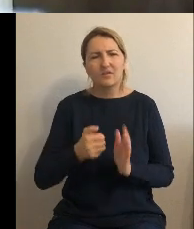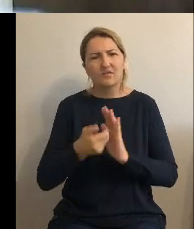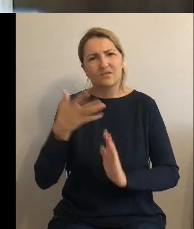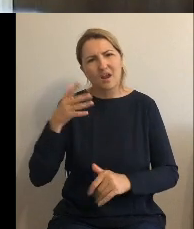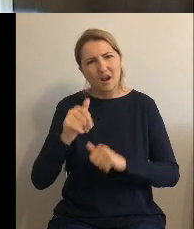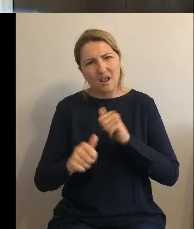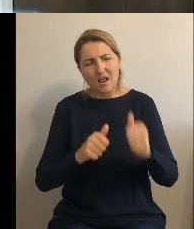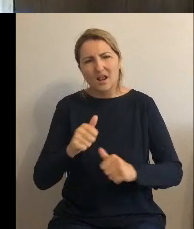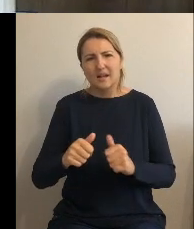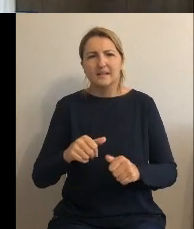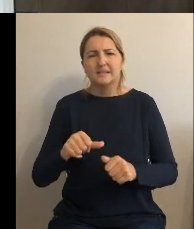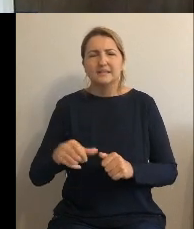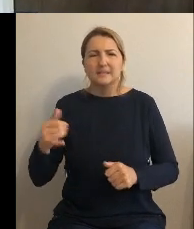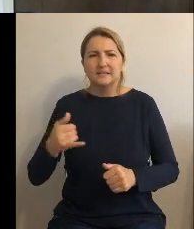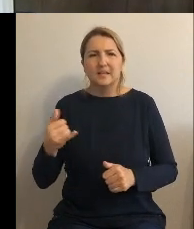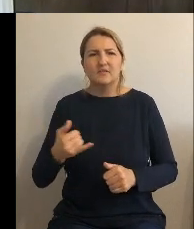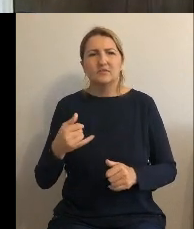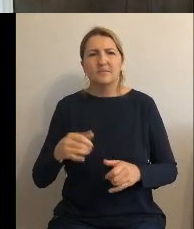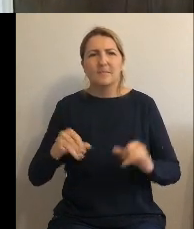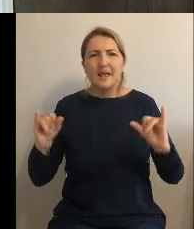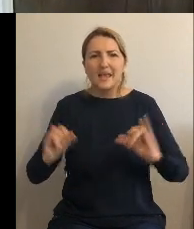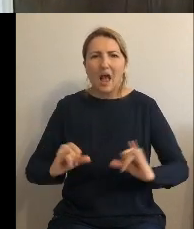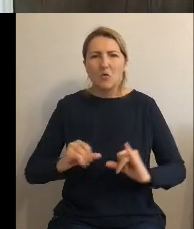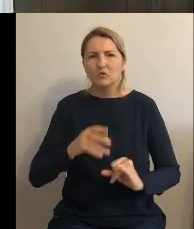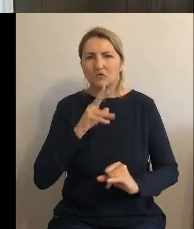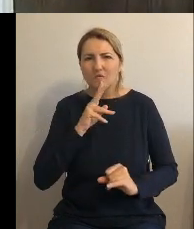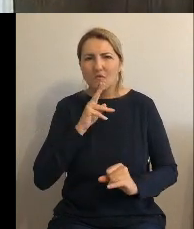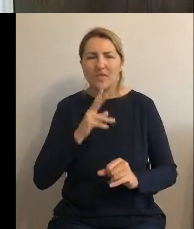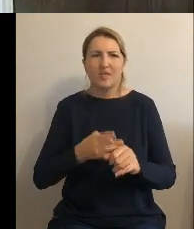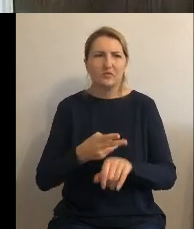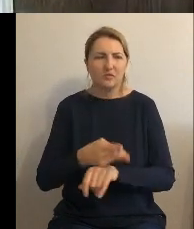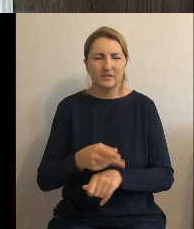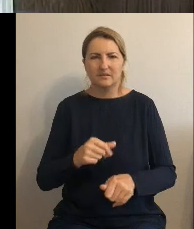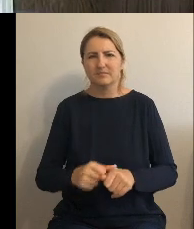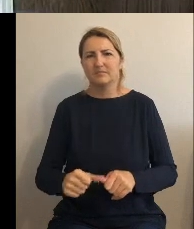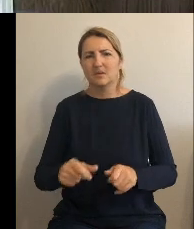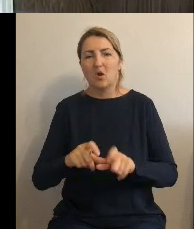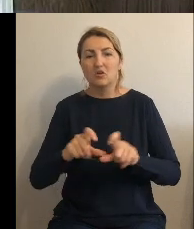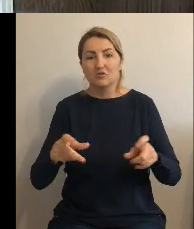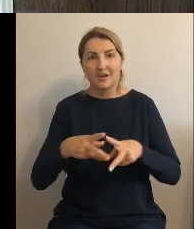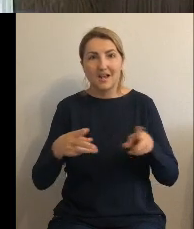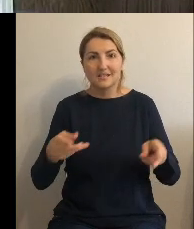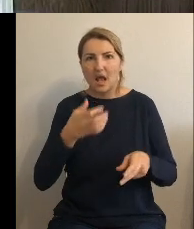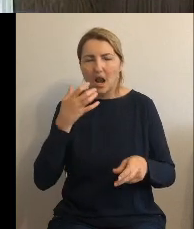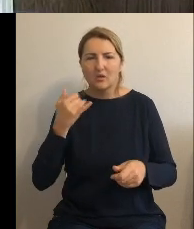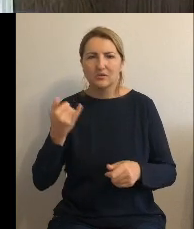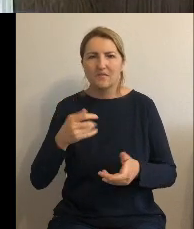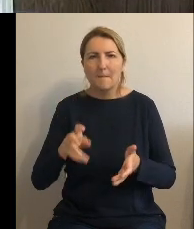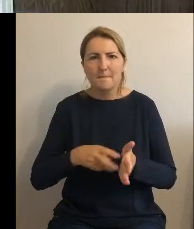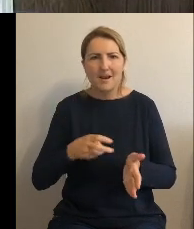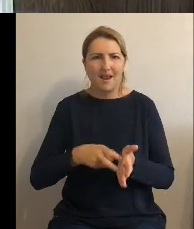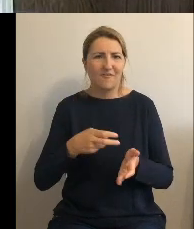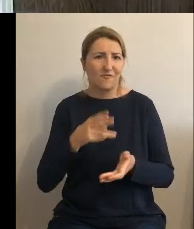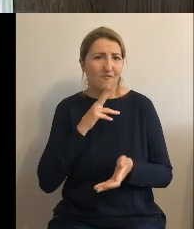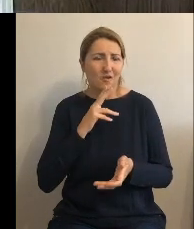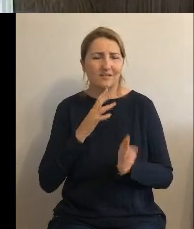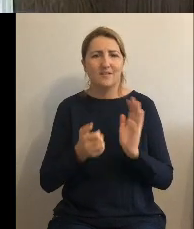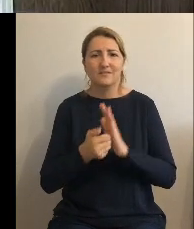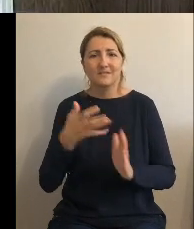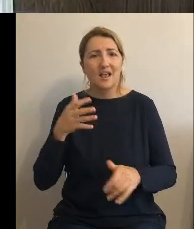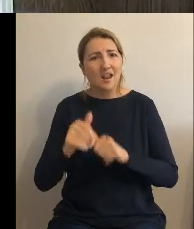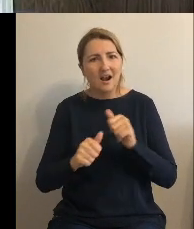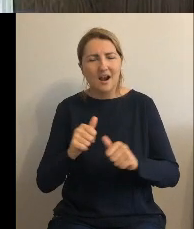dostępnością tej wody. Mamy okres letni, gdzie tej wody brakuje i od wielu, wielu lat też pojawiają się głosy mieszkańców,